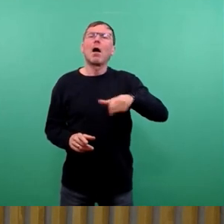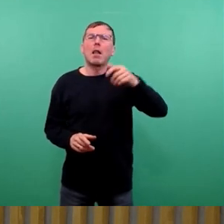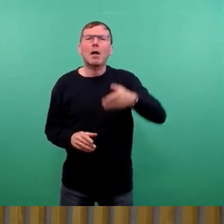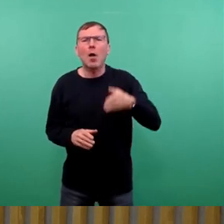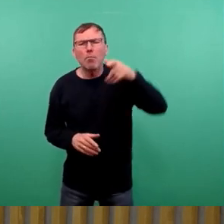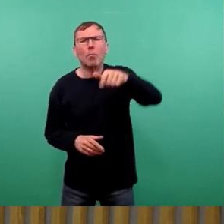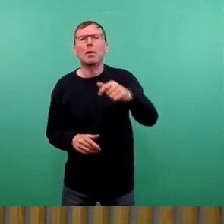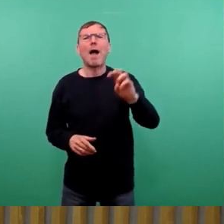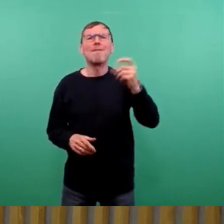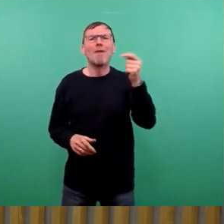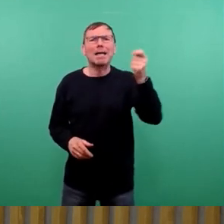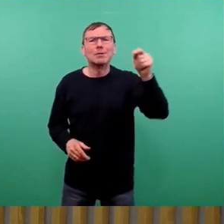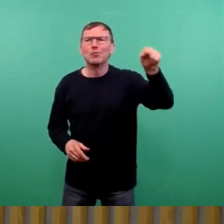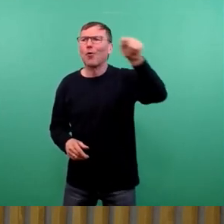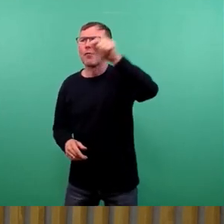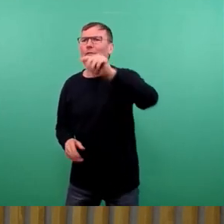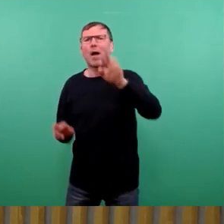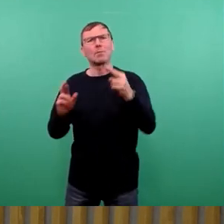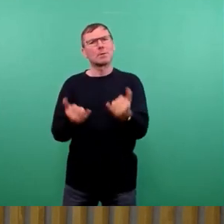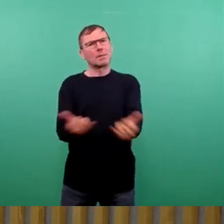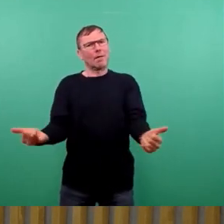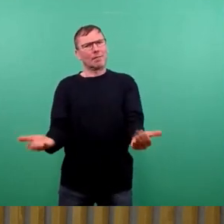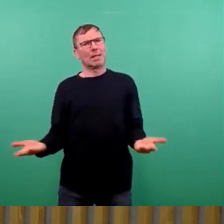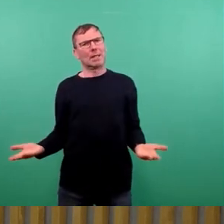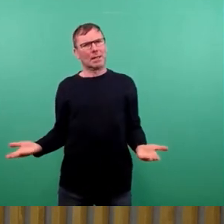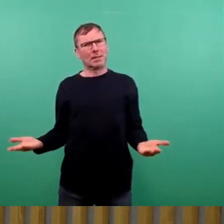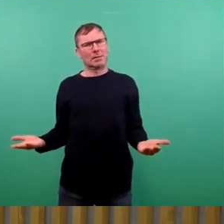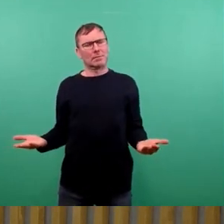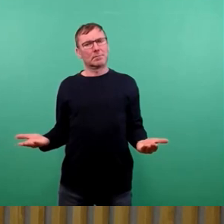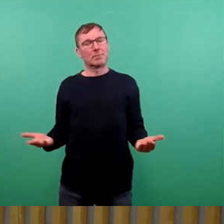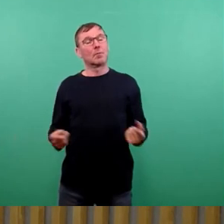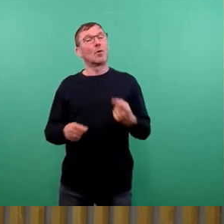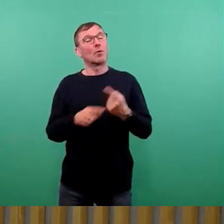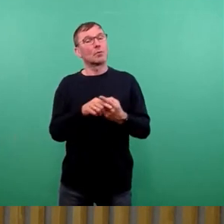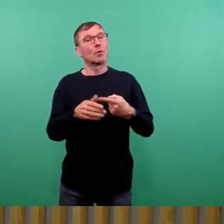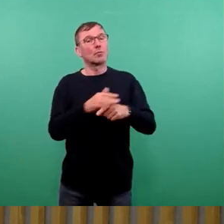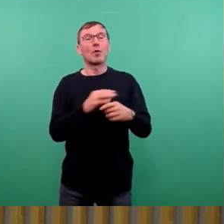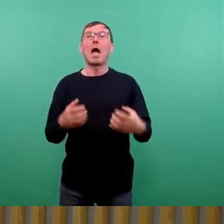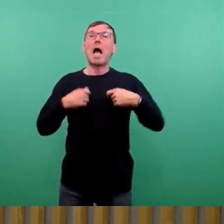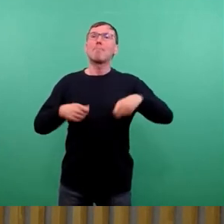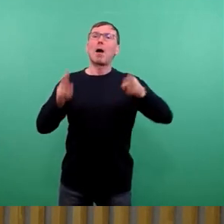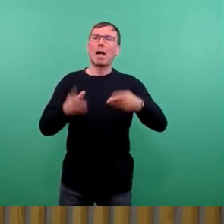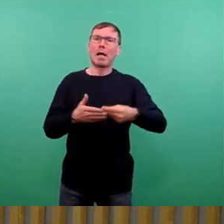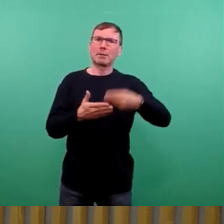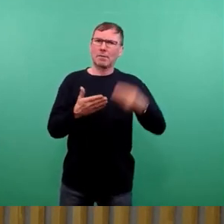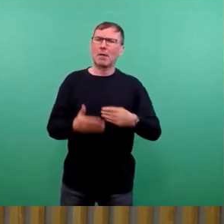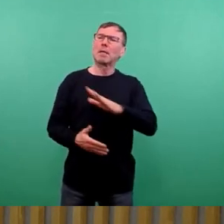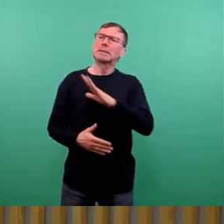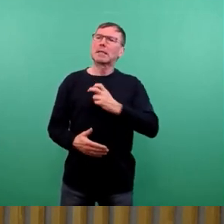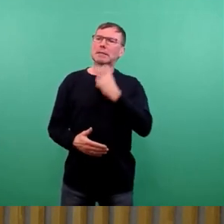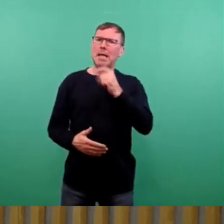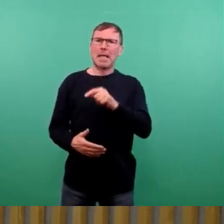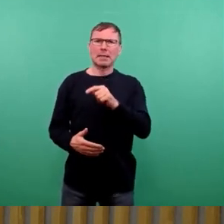Gemeinschaften abgesichert werden? Und dass durch einen Erdbaurechtsvertrag mit der Sachsen Energie gesicherte